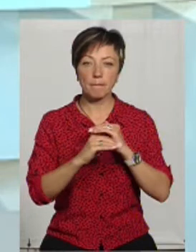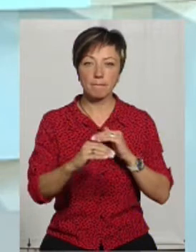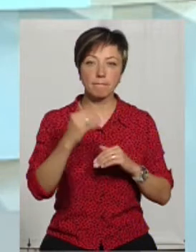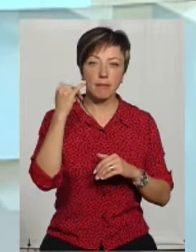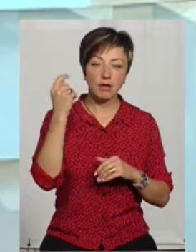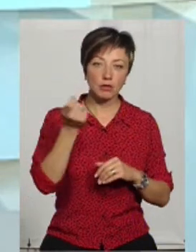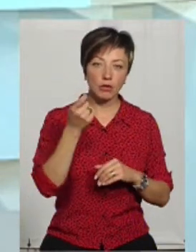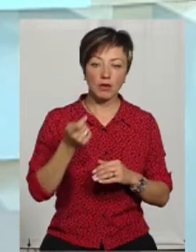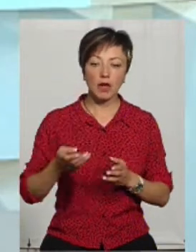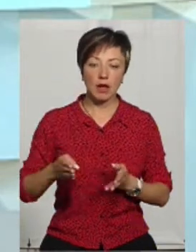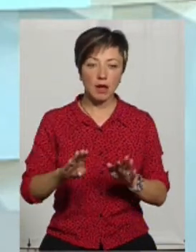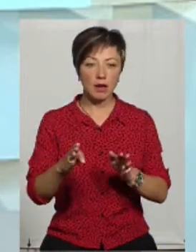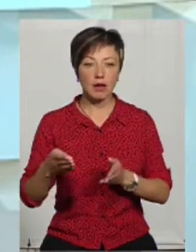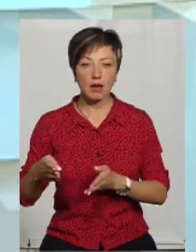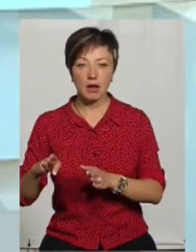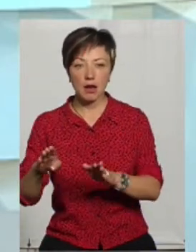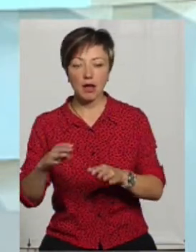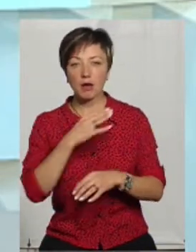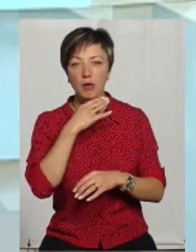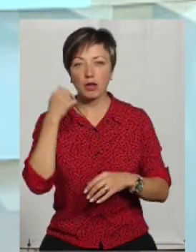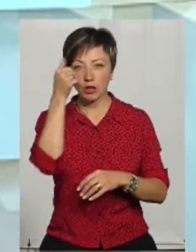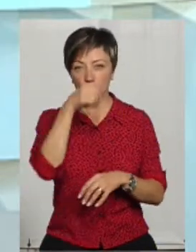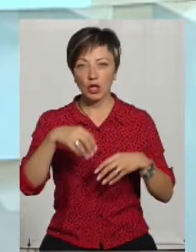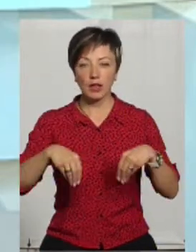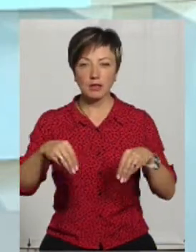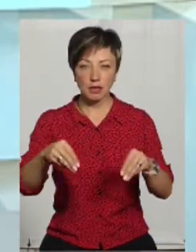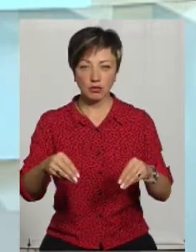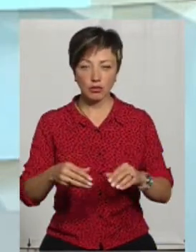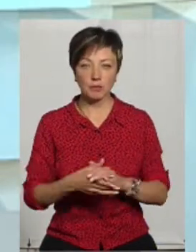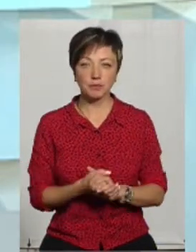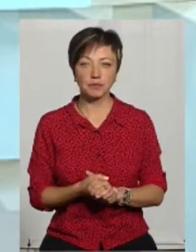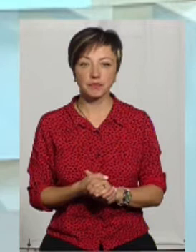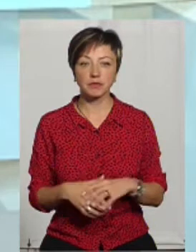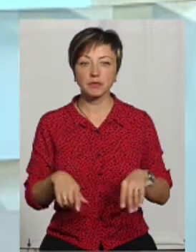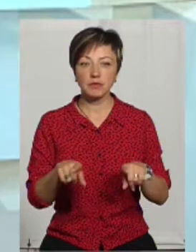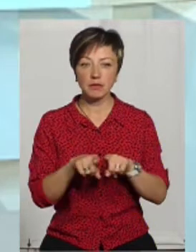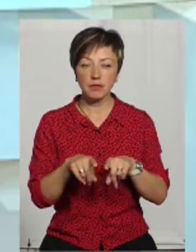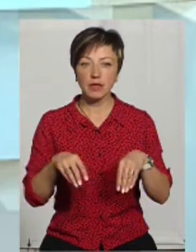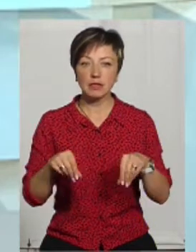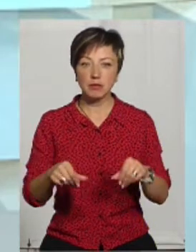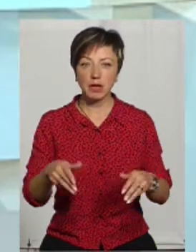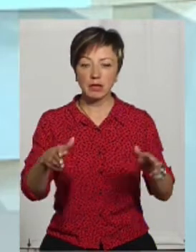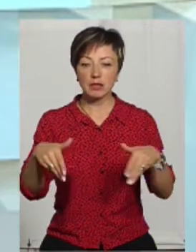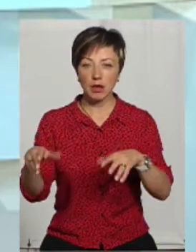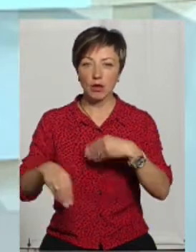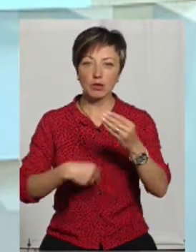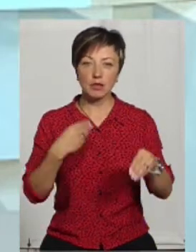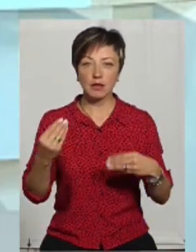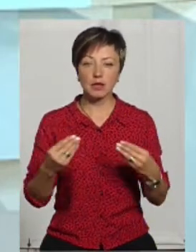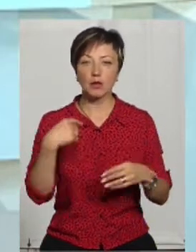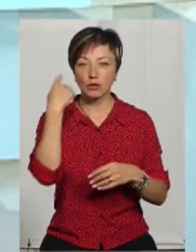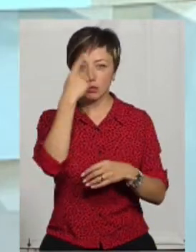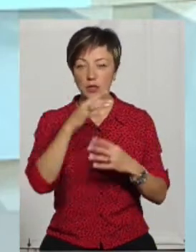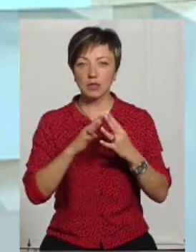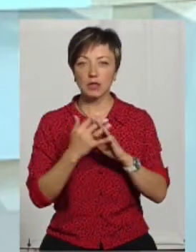пасовища, рілля, сіножиті, багаторічні насадження. Такі земель і ділянки можуть роздаватися для особистого селянського